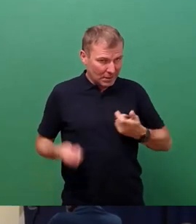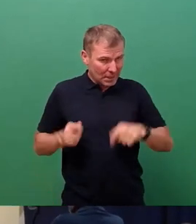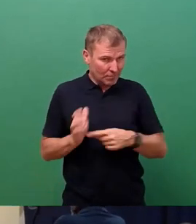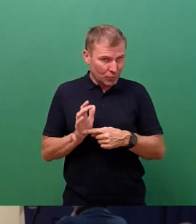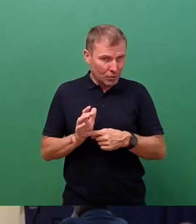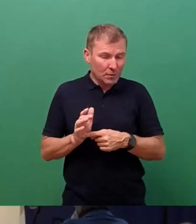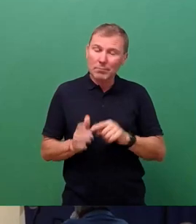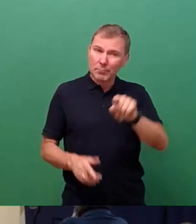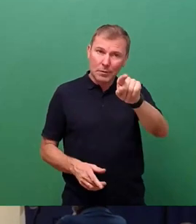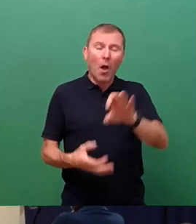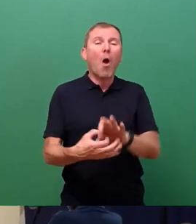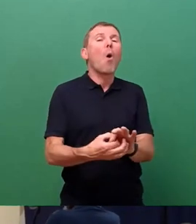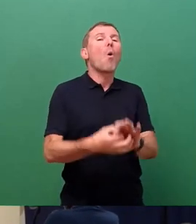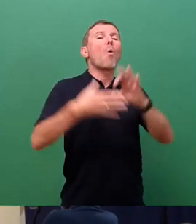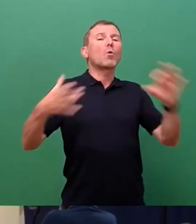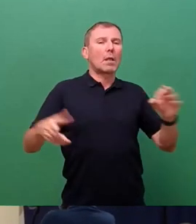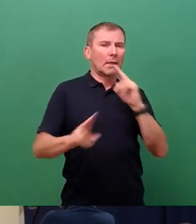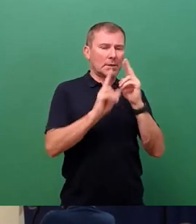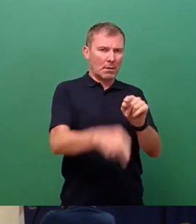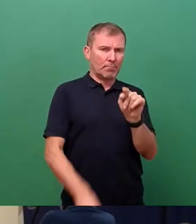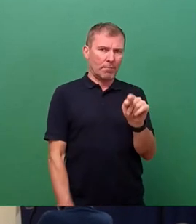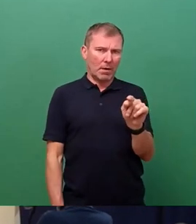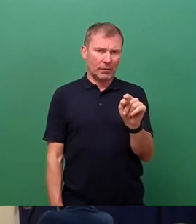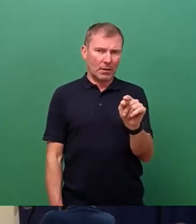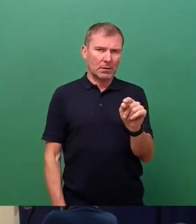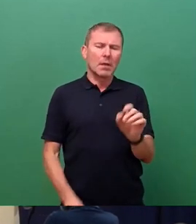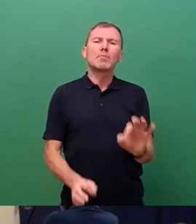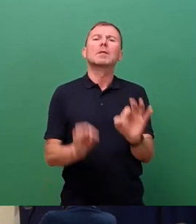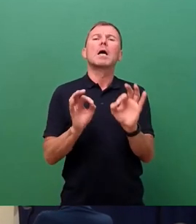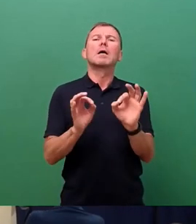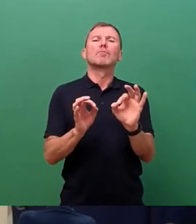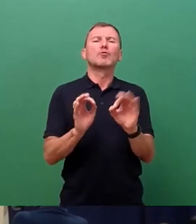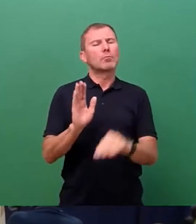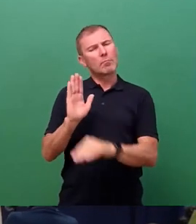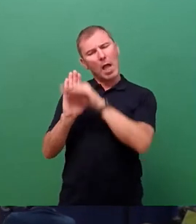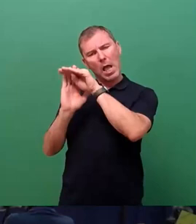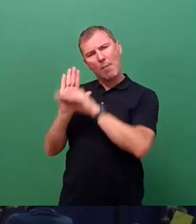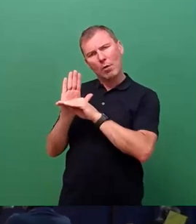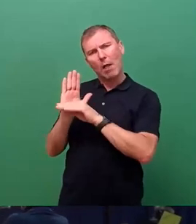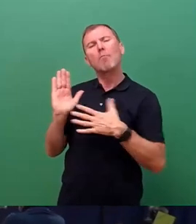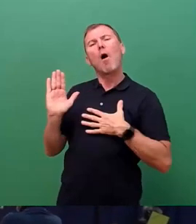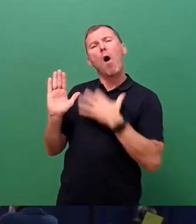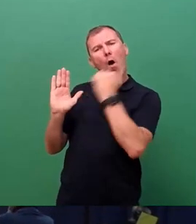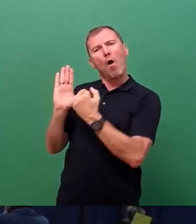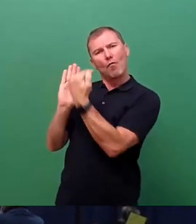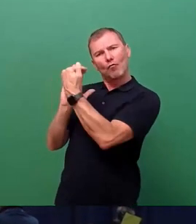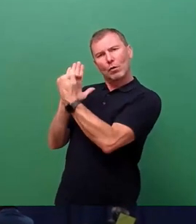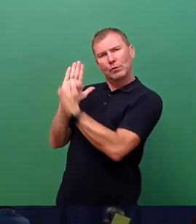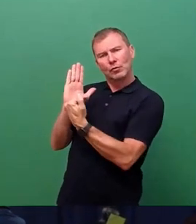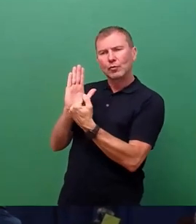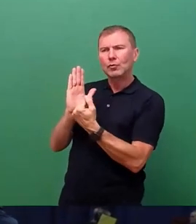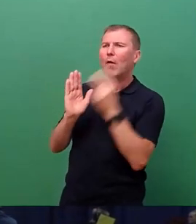davon beauftragt, mit einem bestimmten Portfolio an Wünschen, ich will das mal so formulieren, zu verhandeln. Und